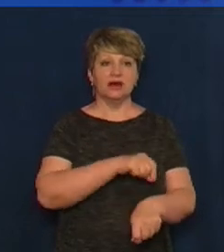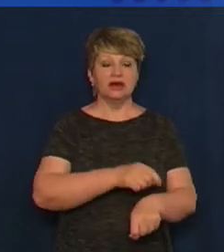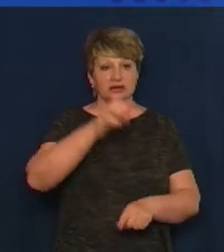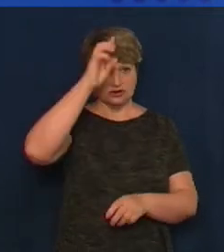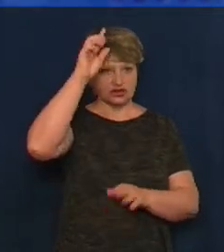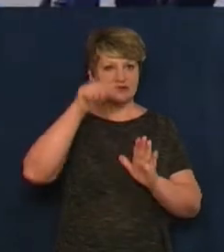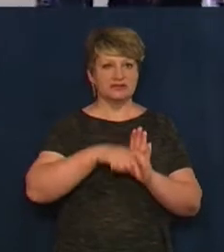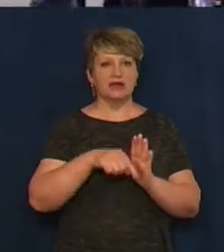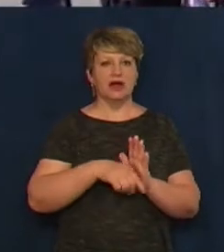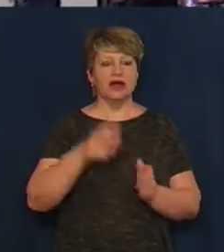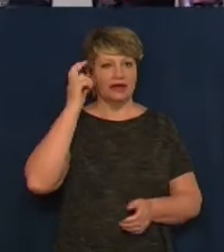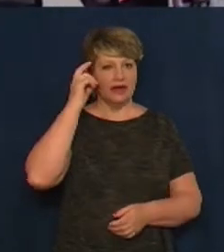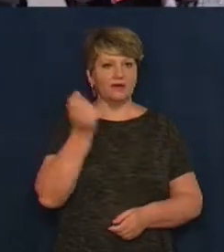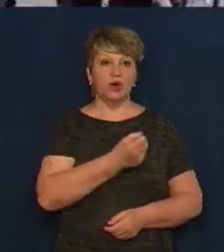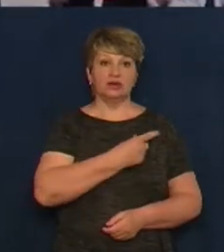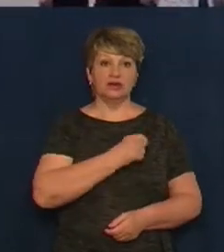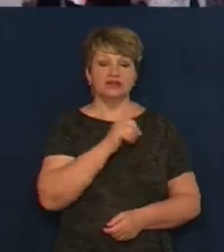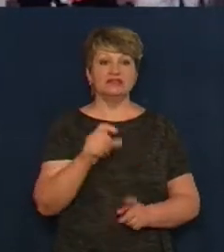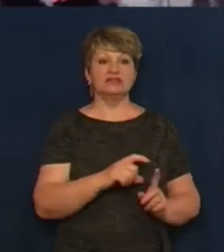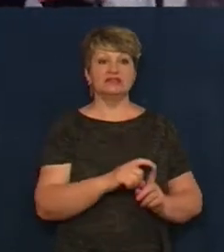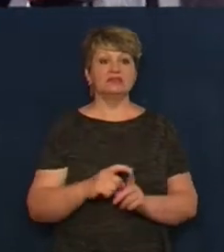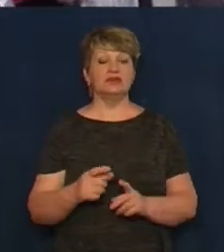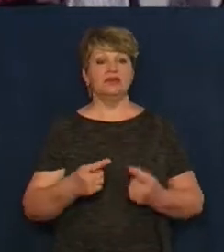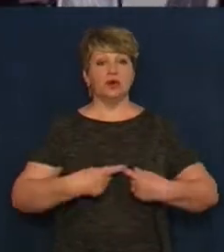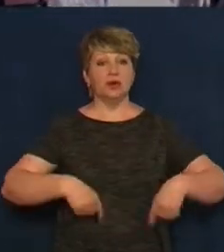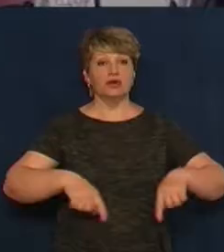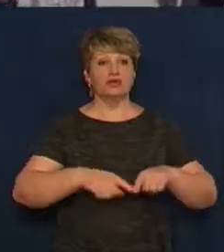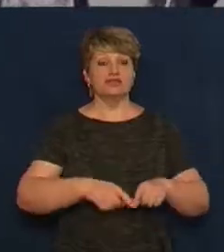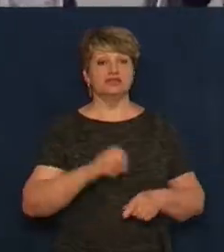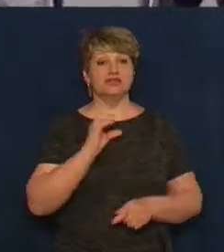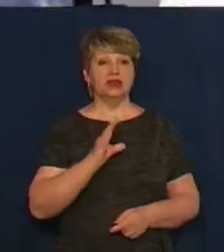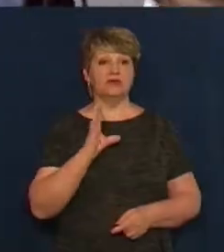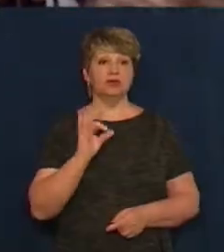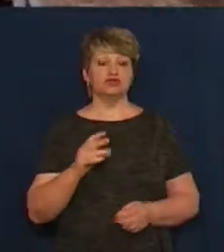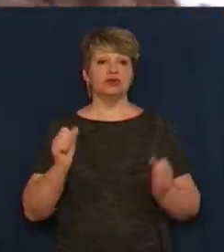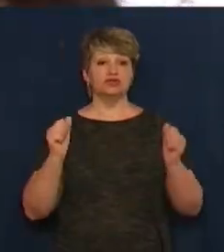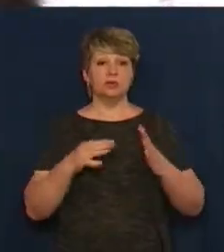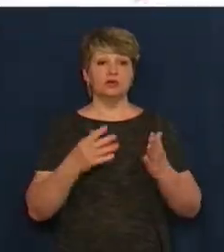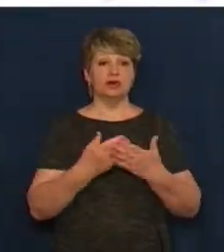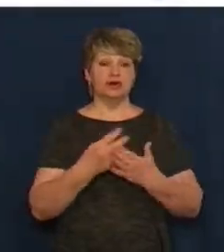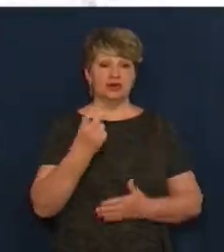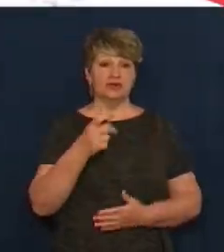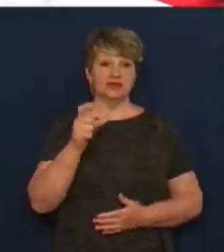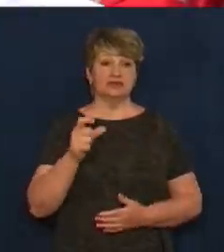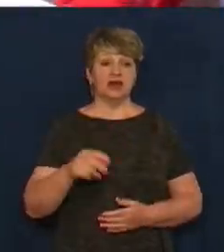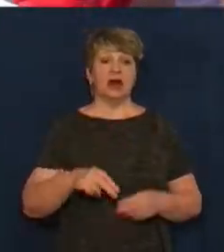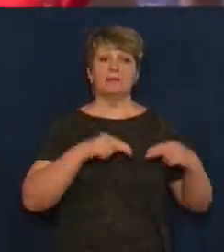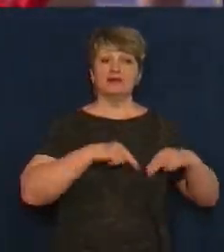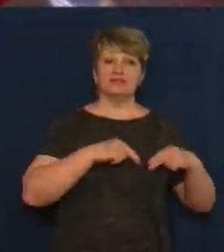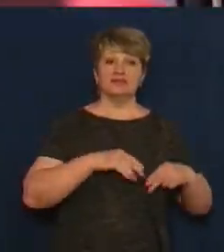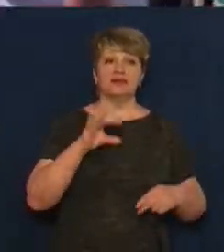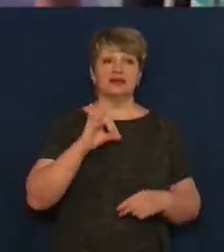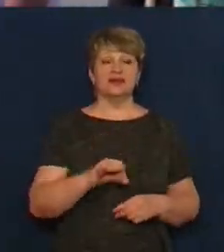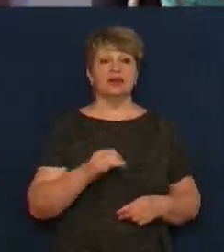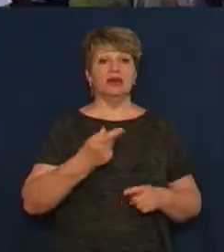М-05 «Київ-Одеса». Зі слів співорганізатора акції Сергія Войченка, на трасі зібралося 200 людей – працівники і паєвики сільськогосподарських